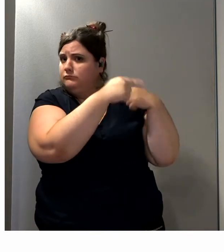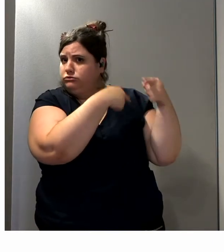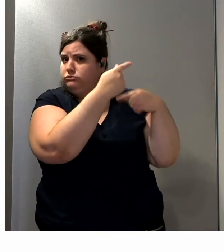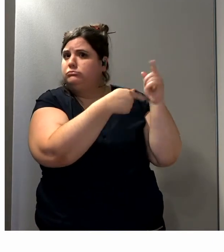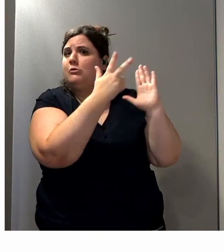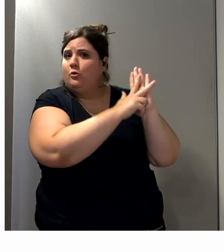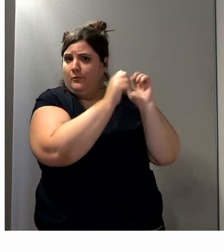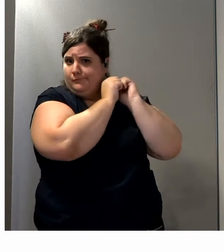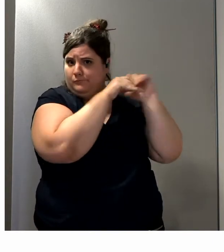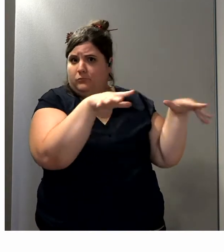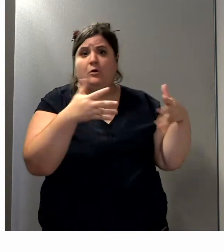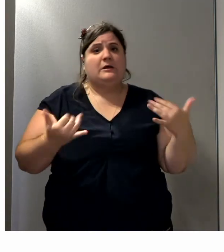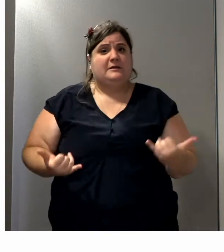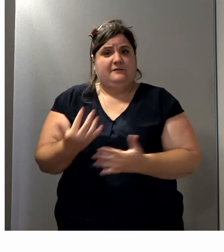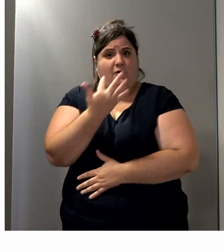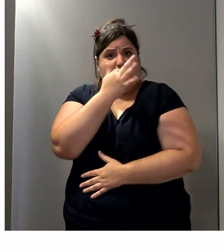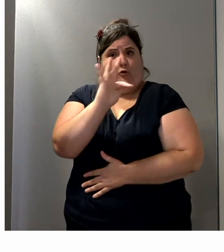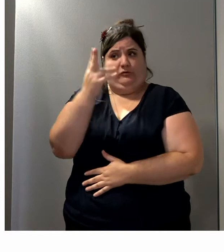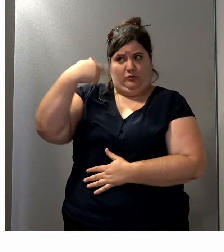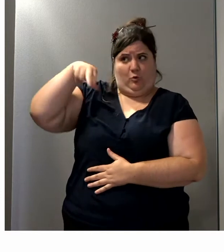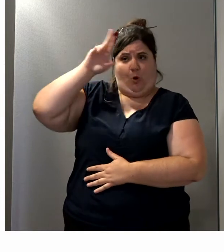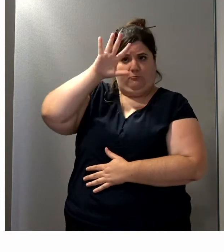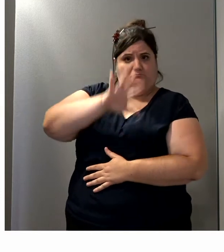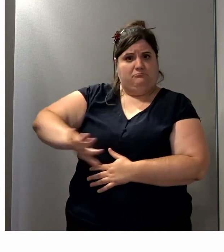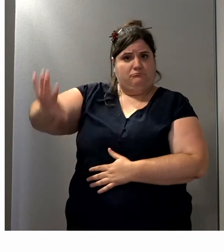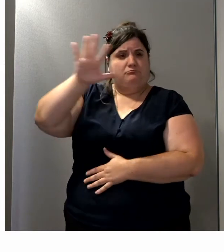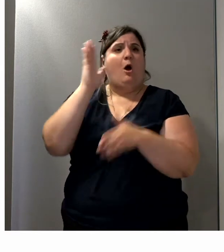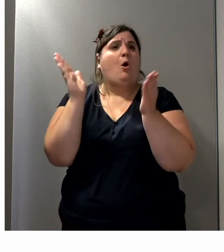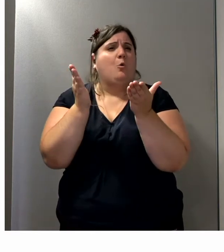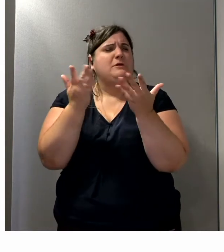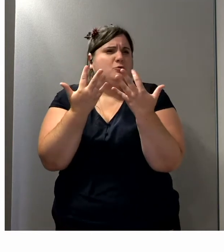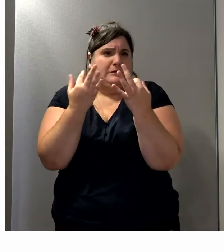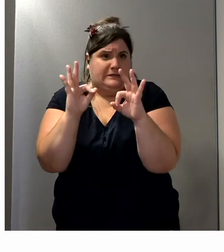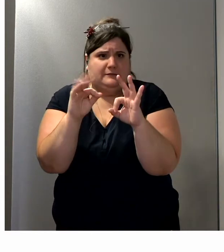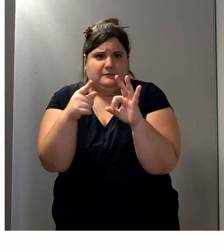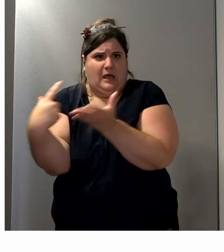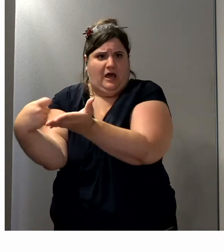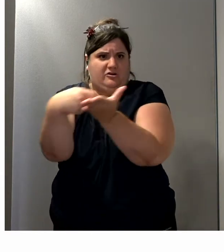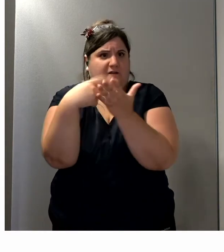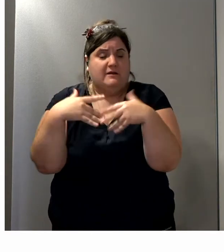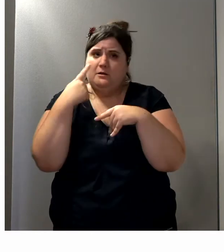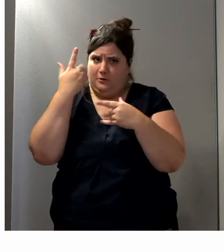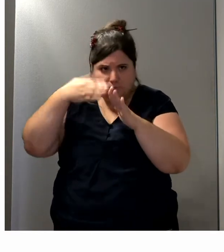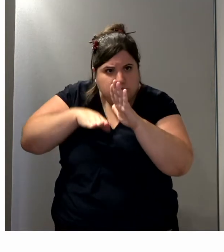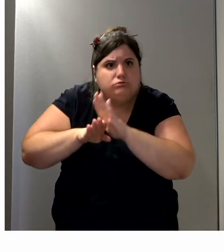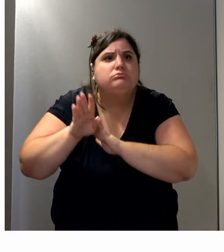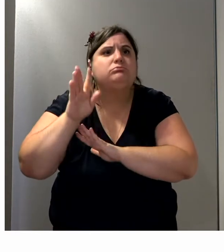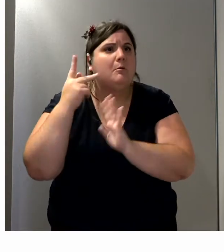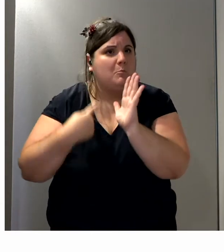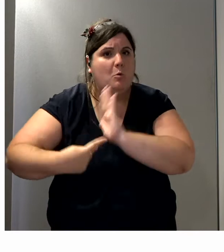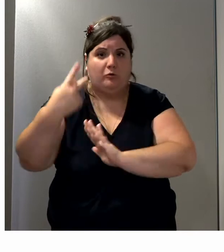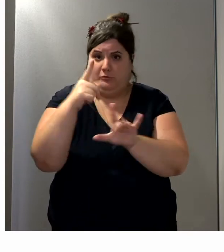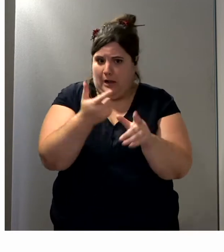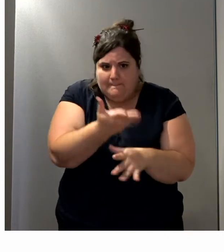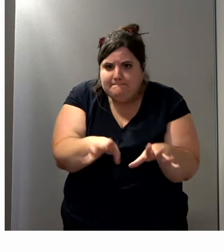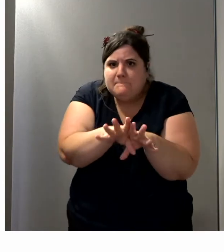d'hôpitaux pour l'instant en France et en Europe et cette courbe de vente s'accélère parce que beaucoup d'équipes médicales semblent dire que c'est la